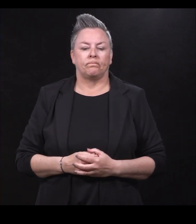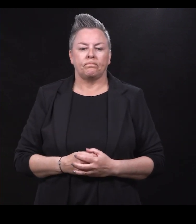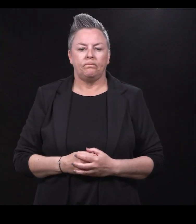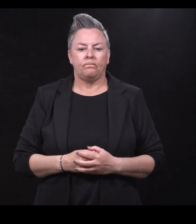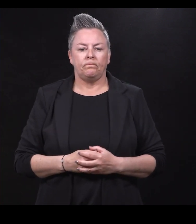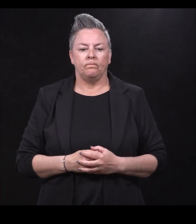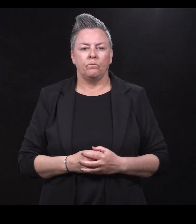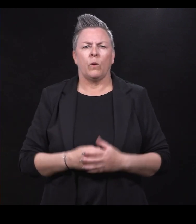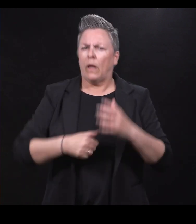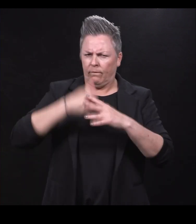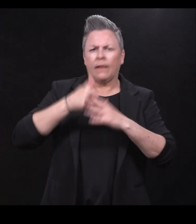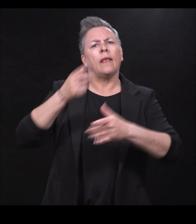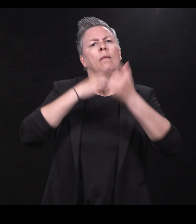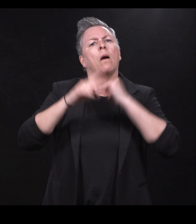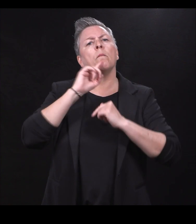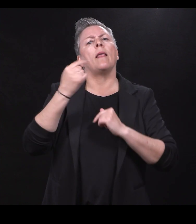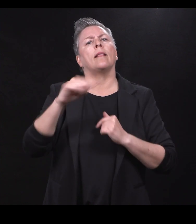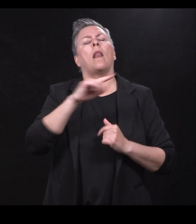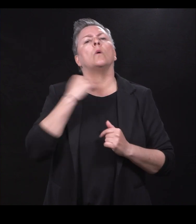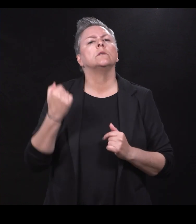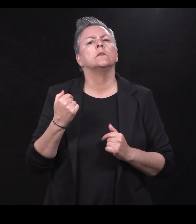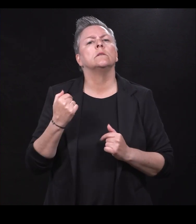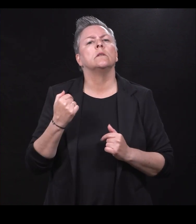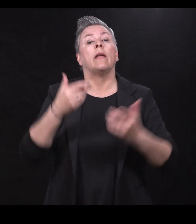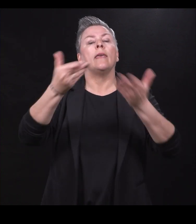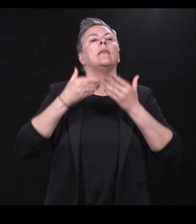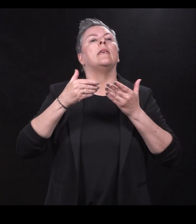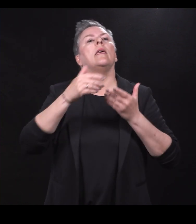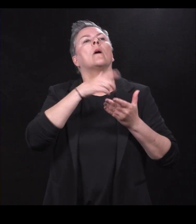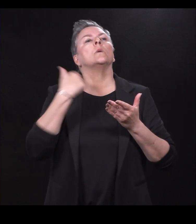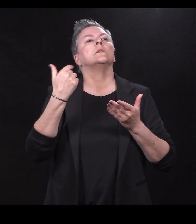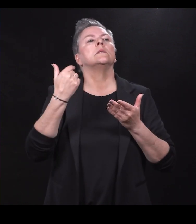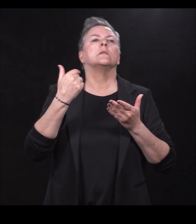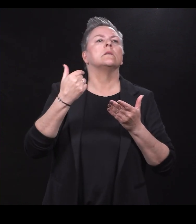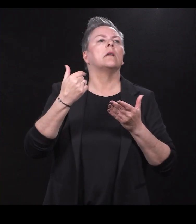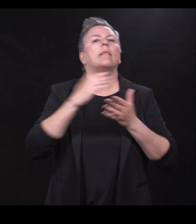Det er viktig tilbakemelding for oss, for at det gir oss en indikator på at det fungerer.